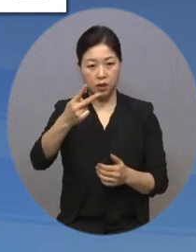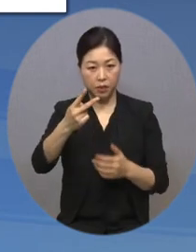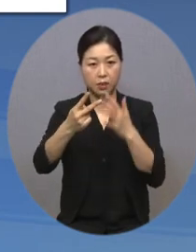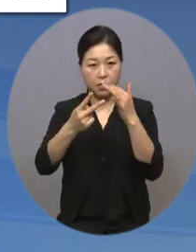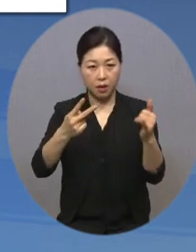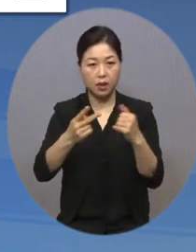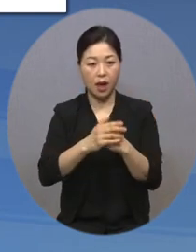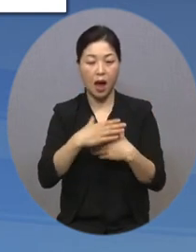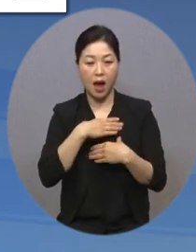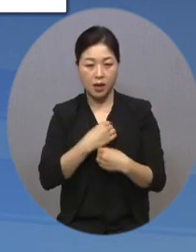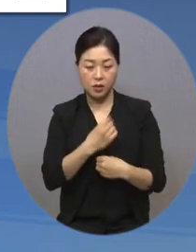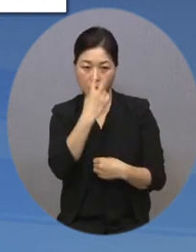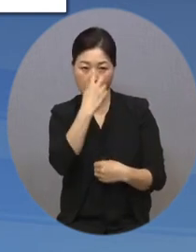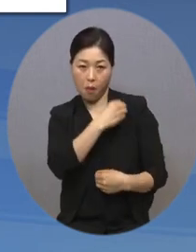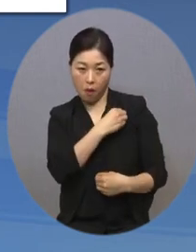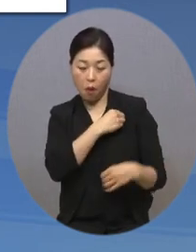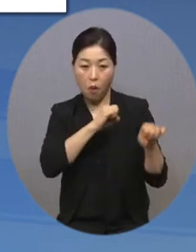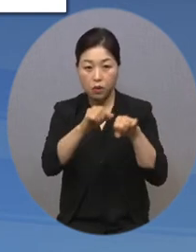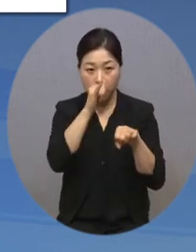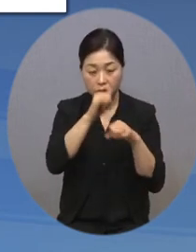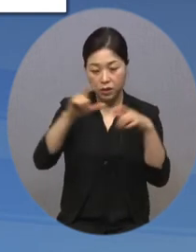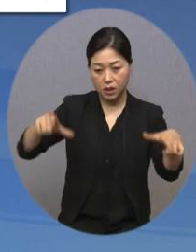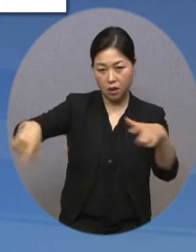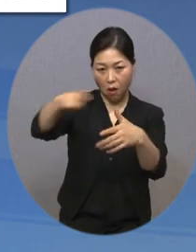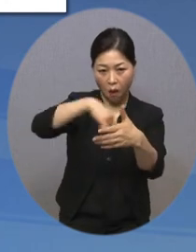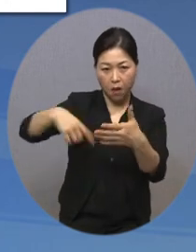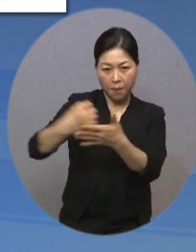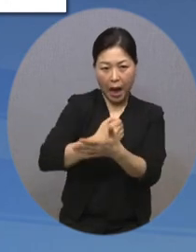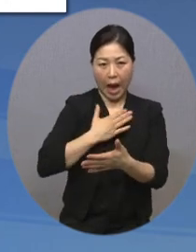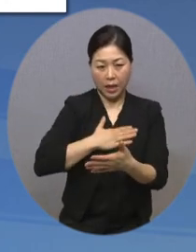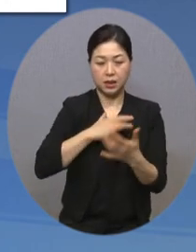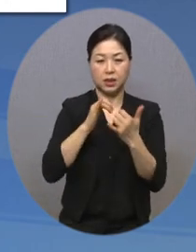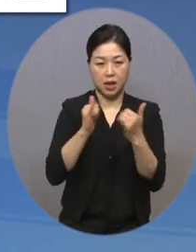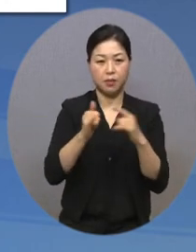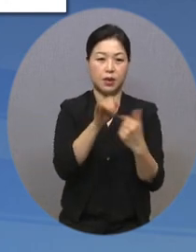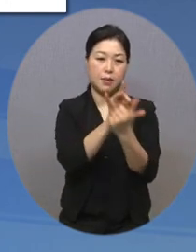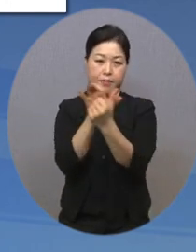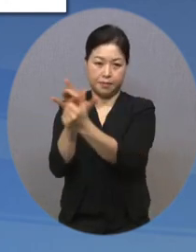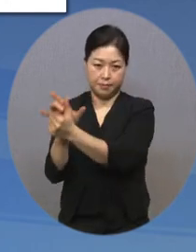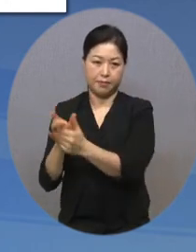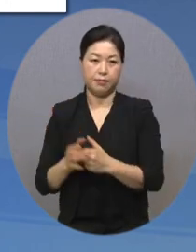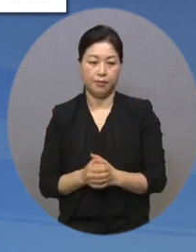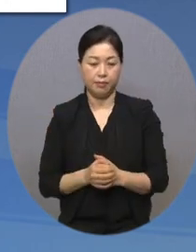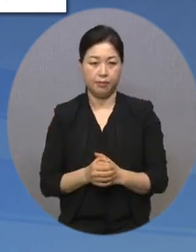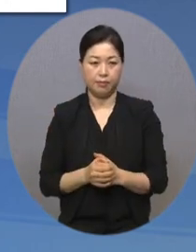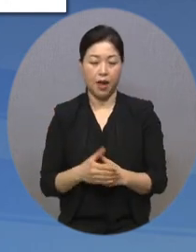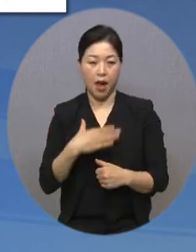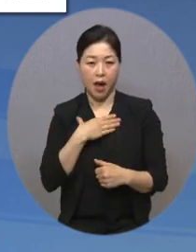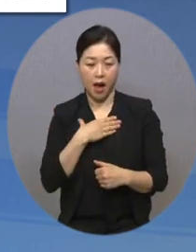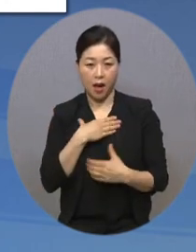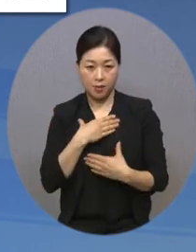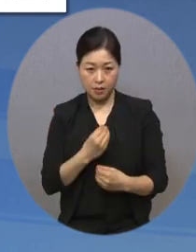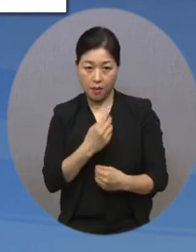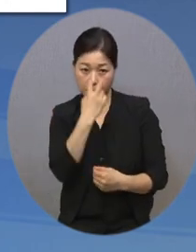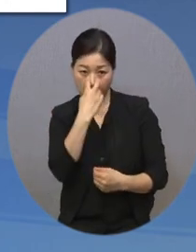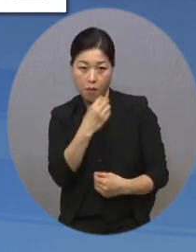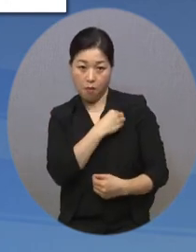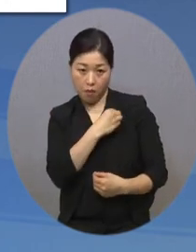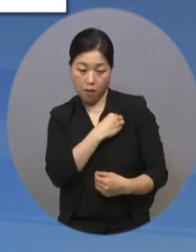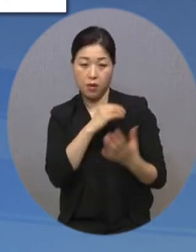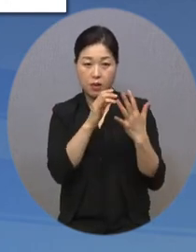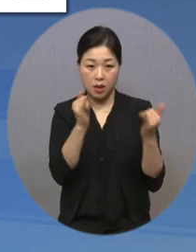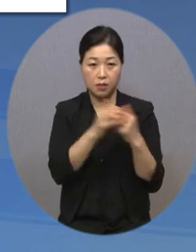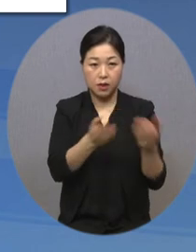중이며 지역 사정을 잘 아는 주민들로 구성됐습니다. 안전보안관은 시설물 안전점검과